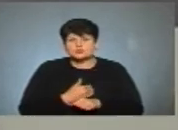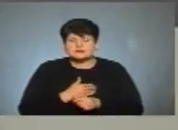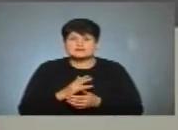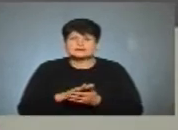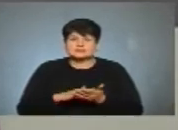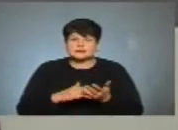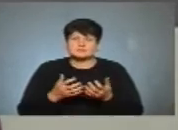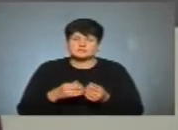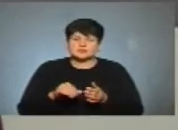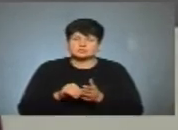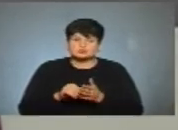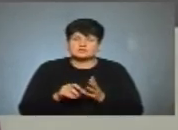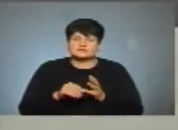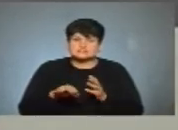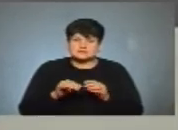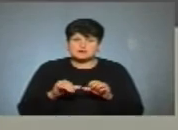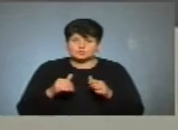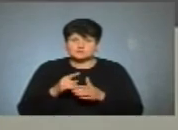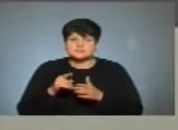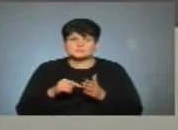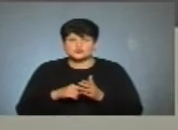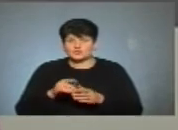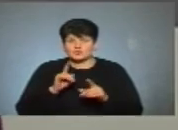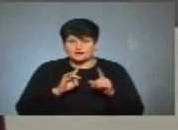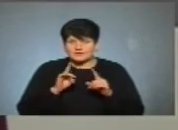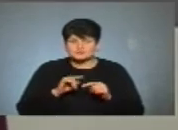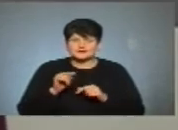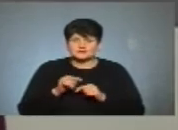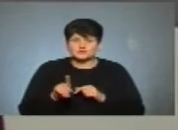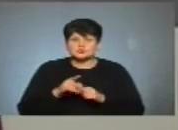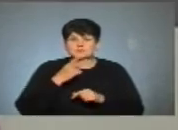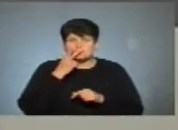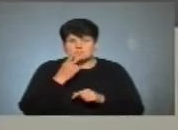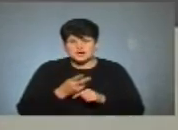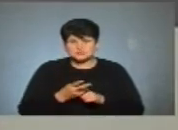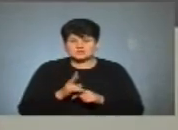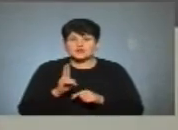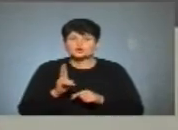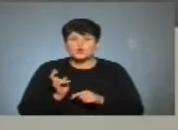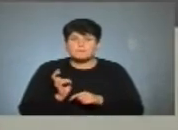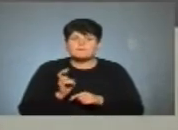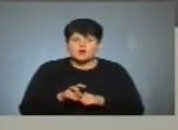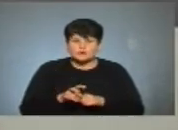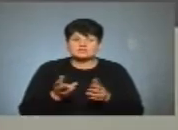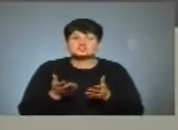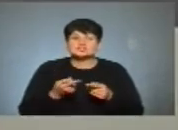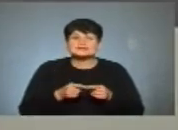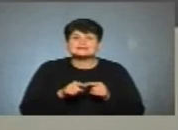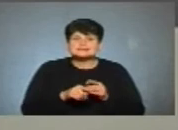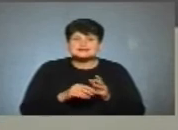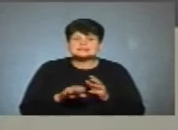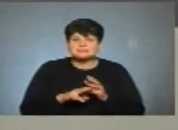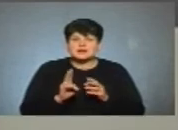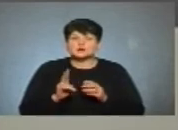надалі брати участь в земельних комісіях міської ради для того, щоб бачити, хто приходить, чия це земля, кому вона